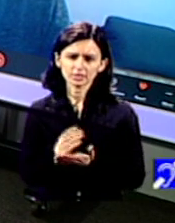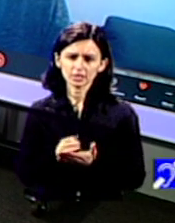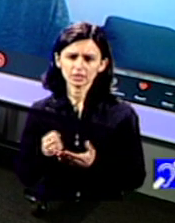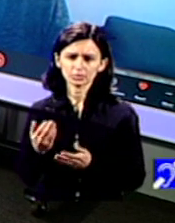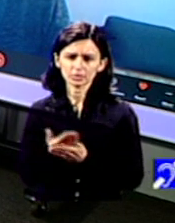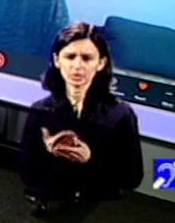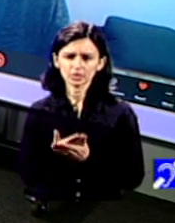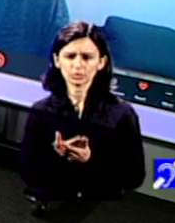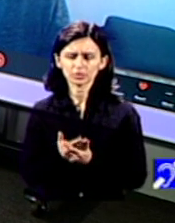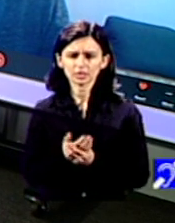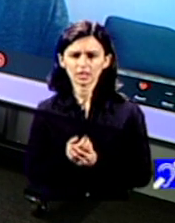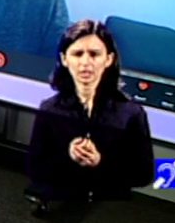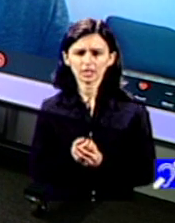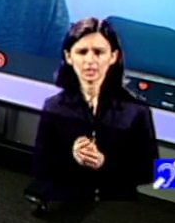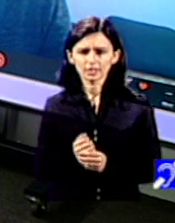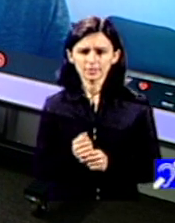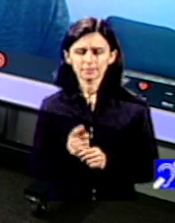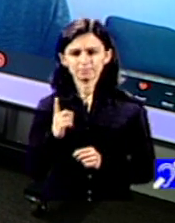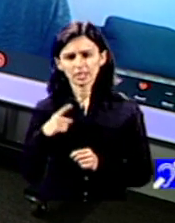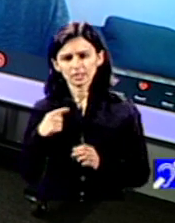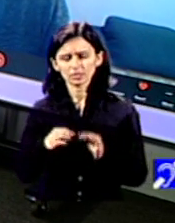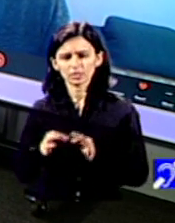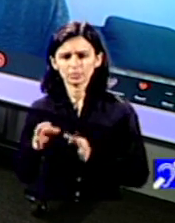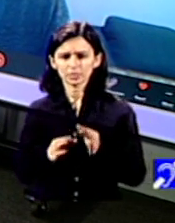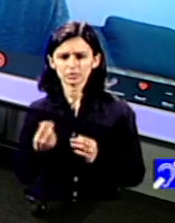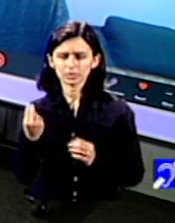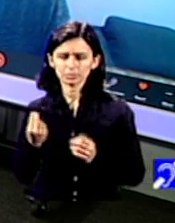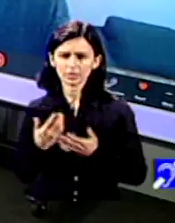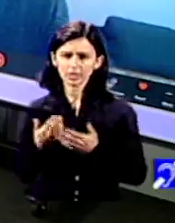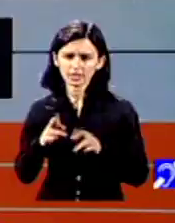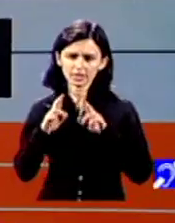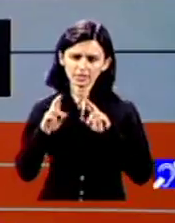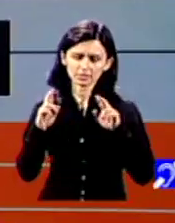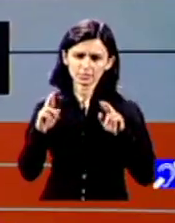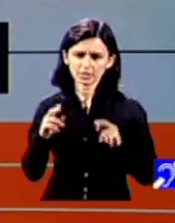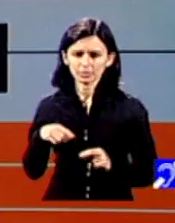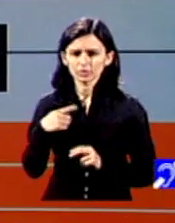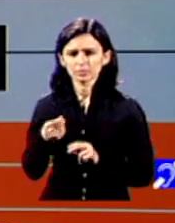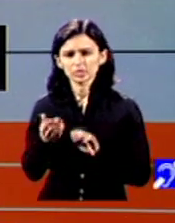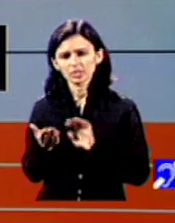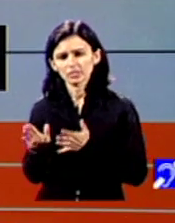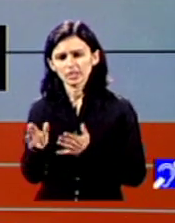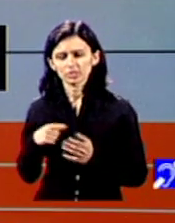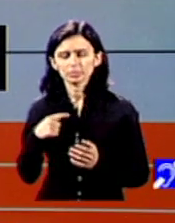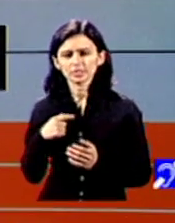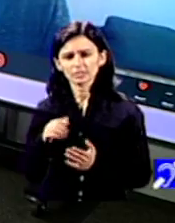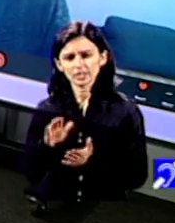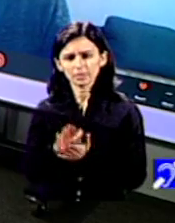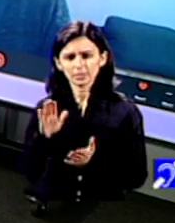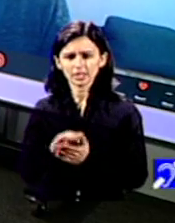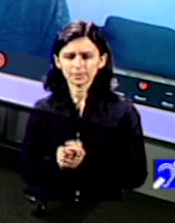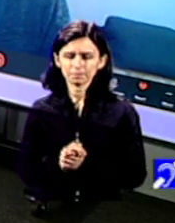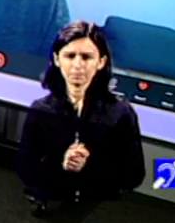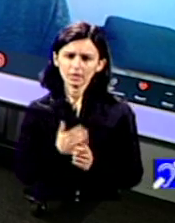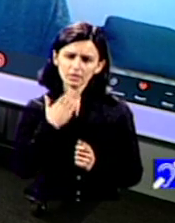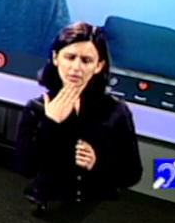relativ stufoase însă e o măsură bună care sperăm că odată pornită să fie cu adevărat implementat Andreea îți mulțumesc foarte